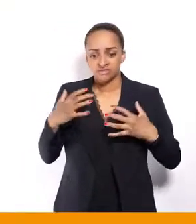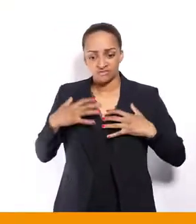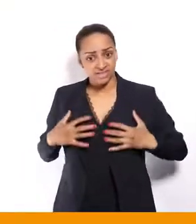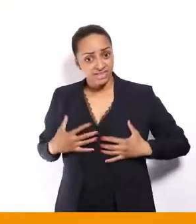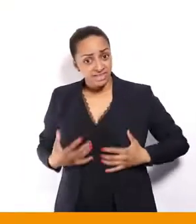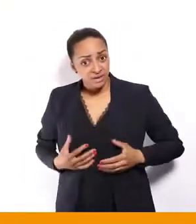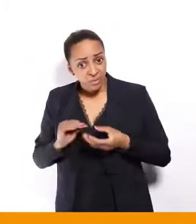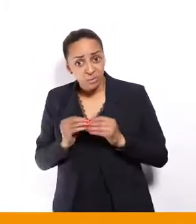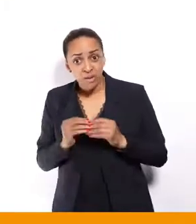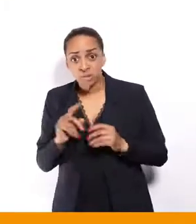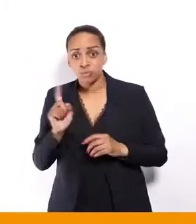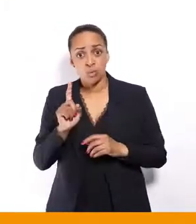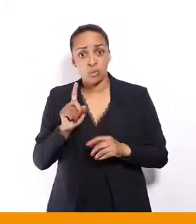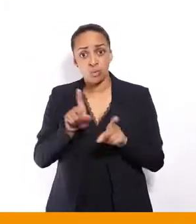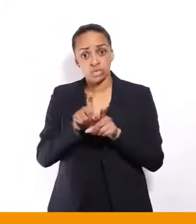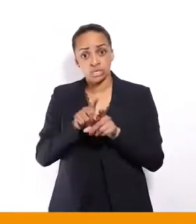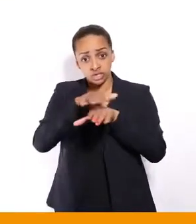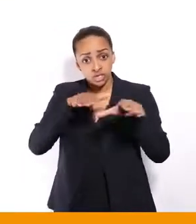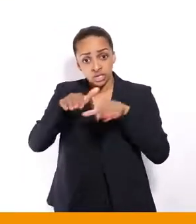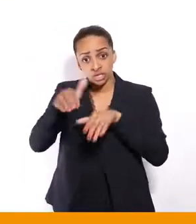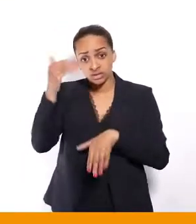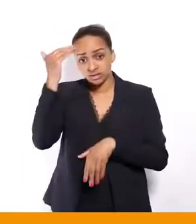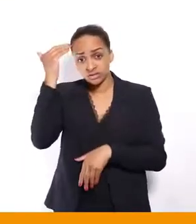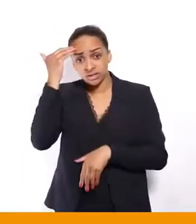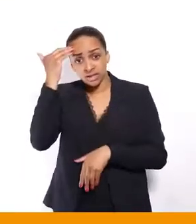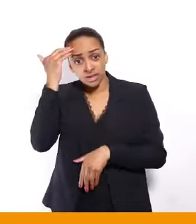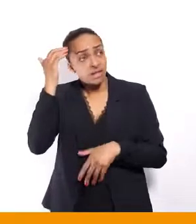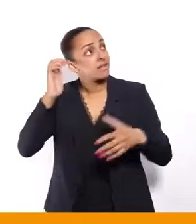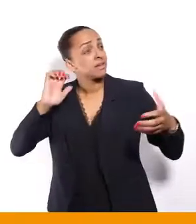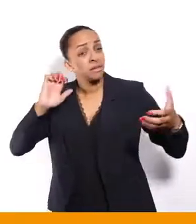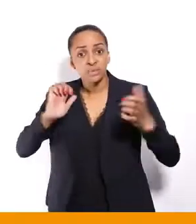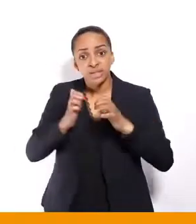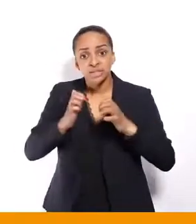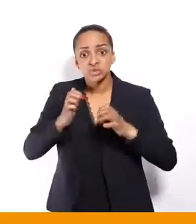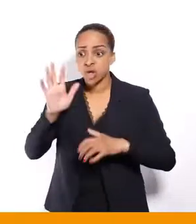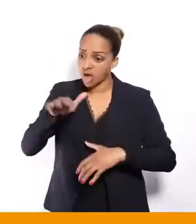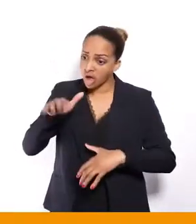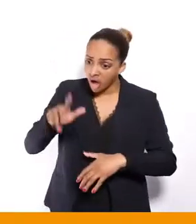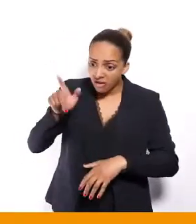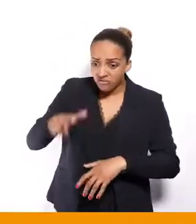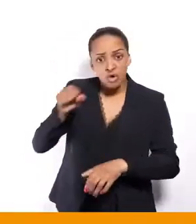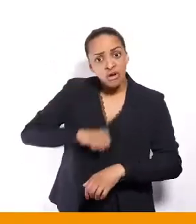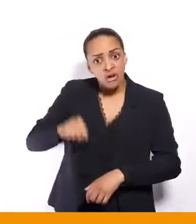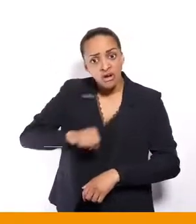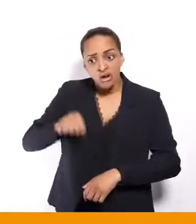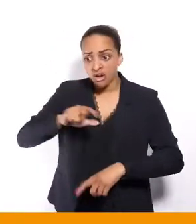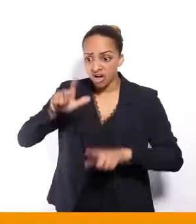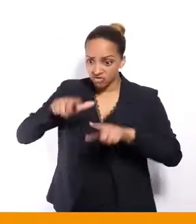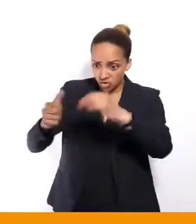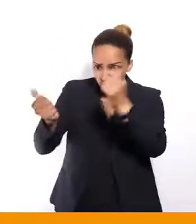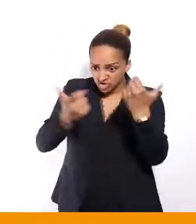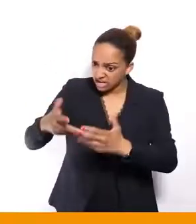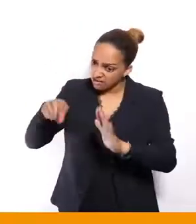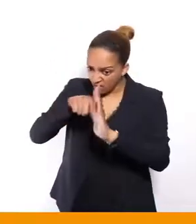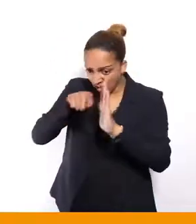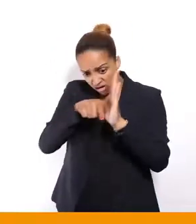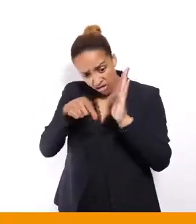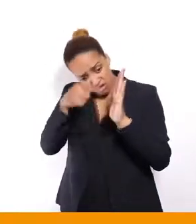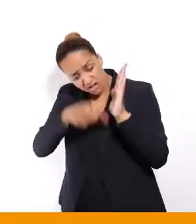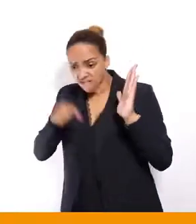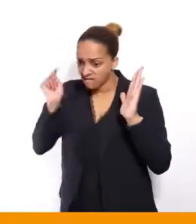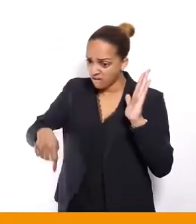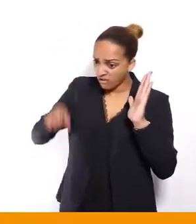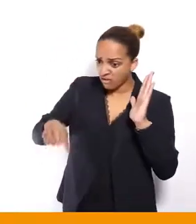une pression morale qui s'exerce, c'est la pression du chiffre, il faut remplir ses objectifs, il faut toujours se